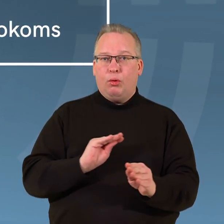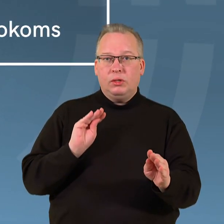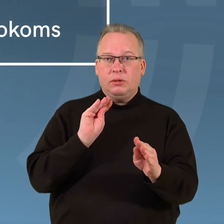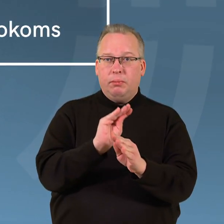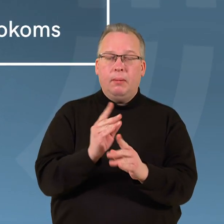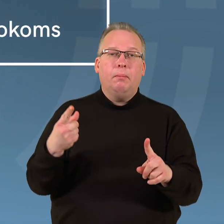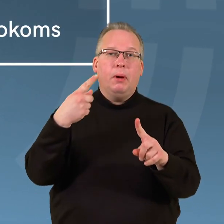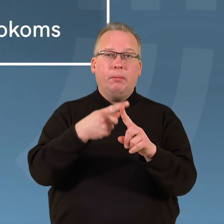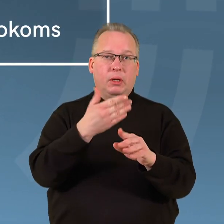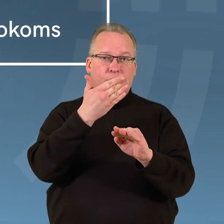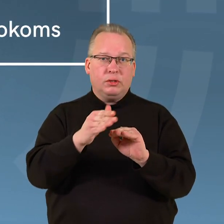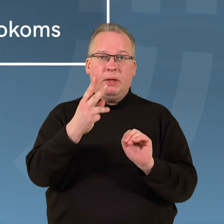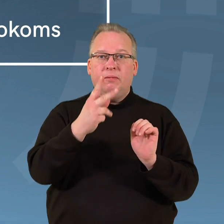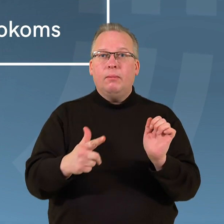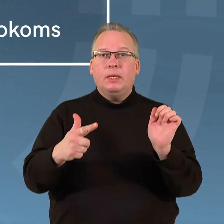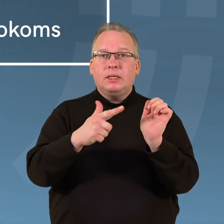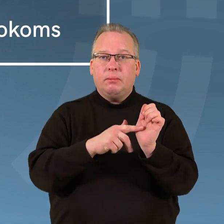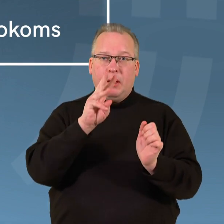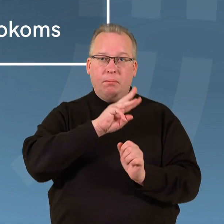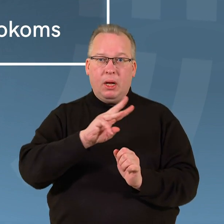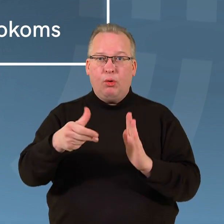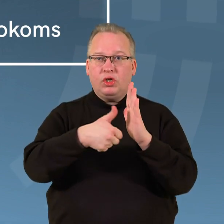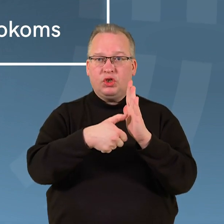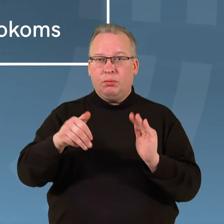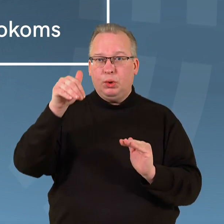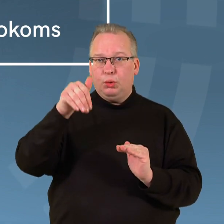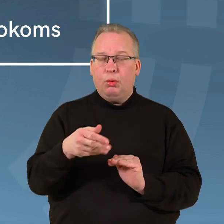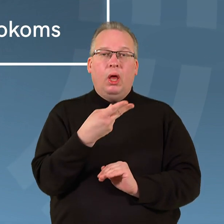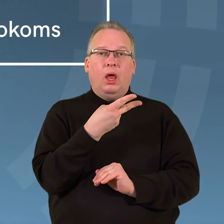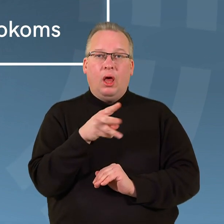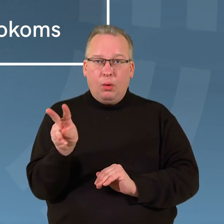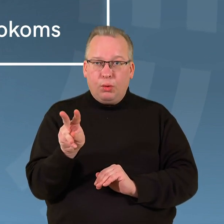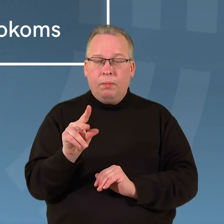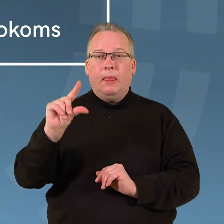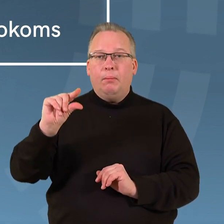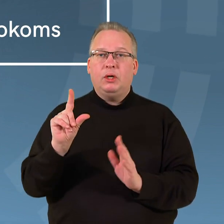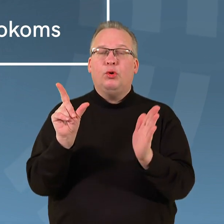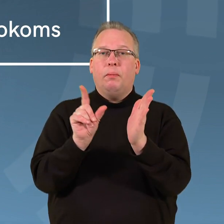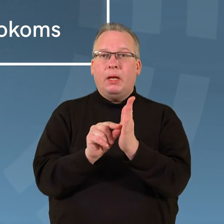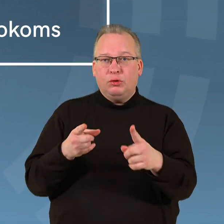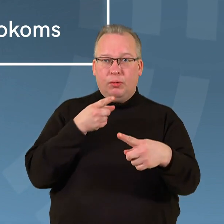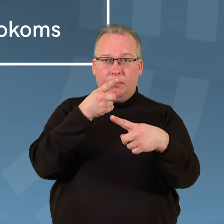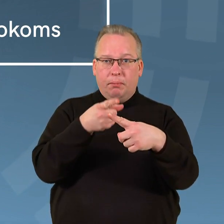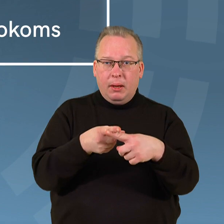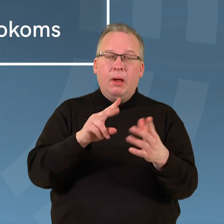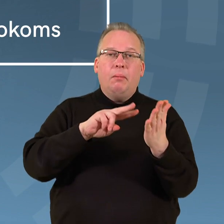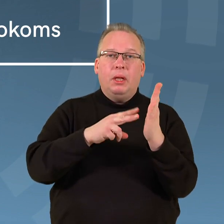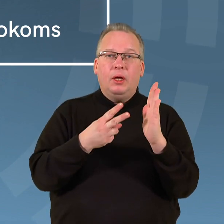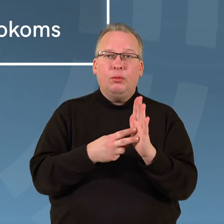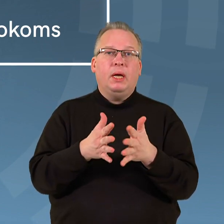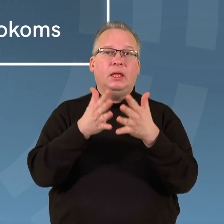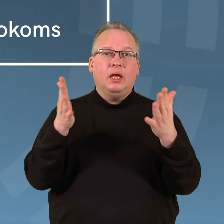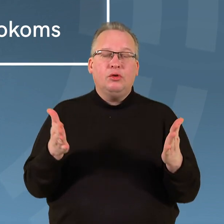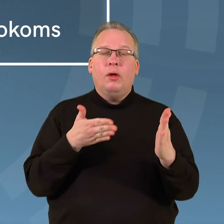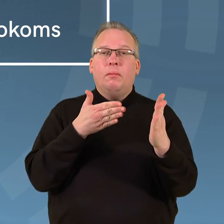papildomai skirti 27 milijonus 600 tūkstančių eurų mažų pensijų priemokoms dėl prognozuojamo didesnio